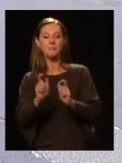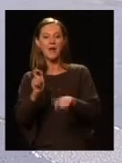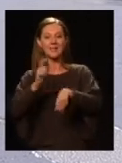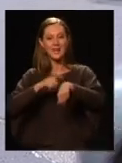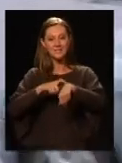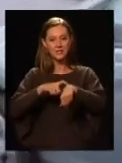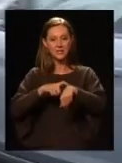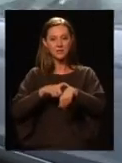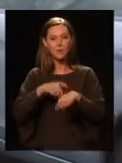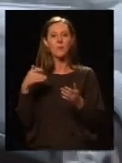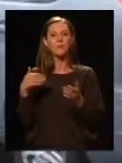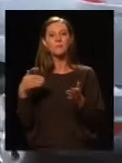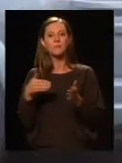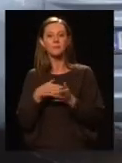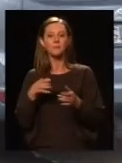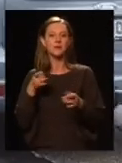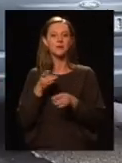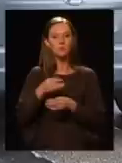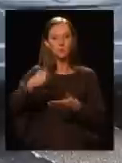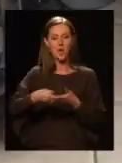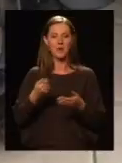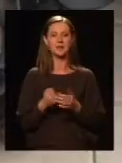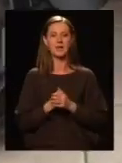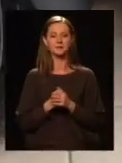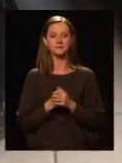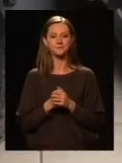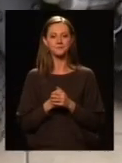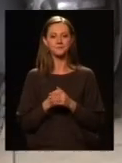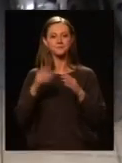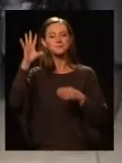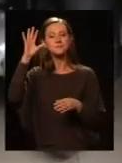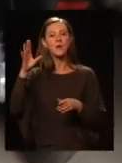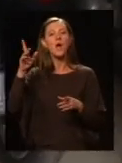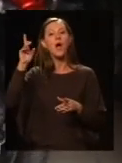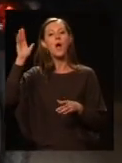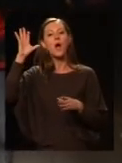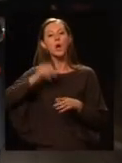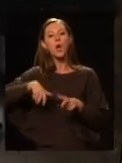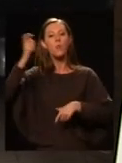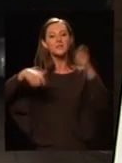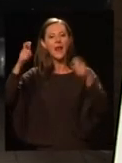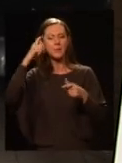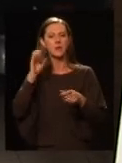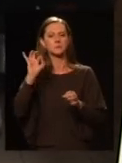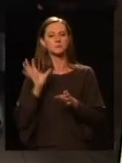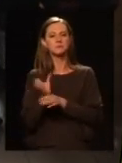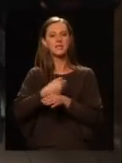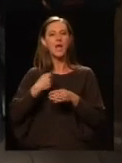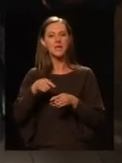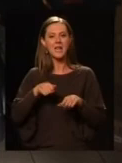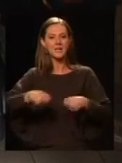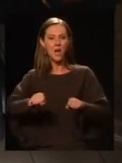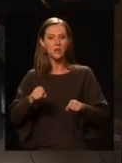kijérkezési időt, azt még kevesebbé tudjuk lecsökkenteni. A lakótelepeken nagyon ki fogjuk tudni használni a